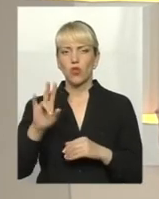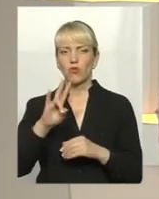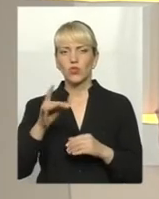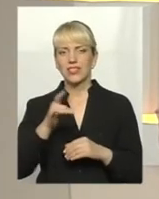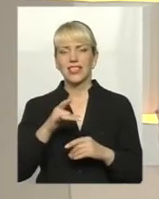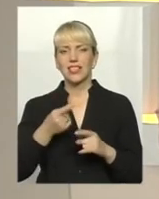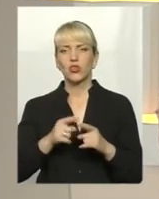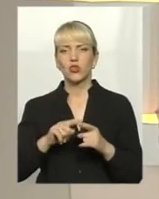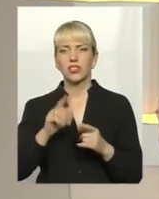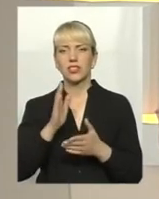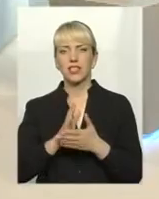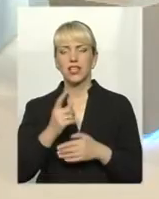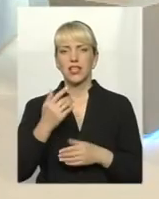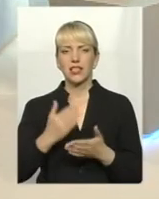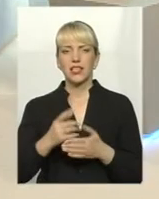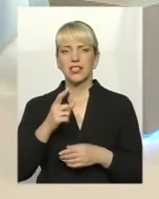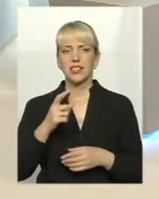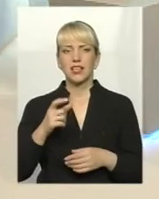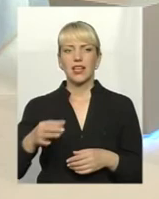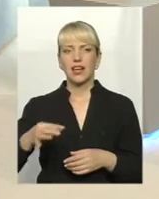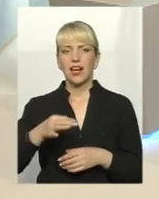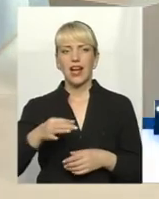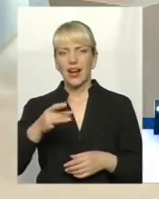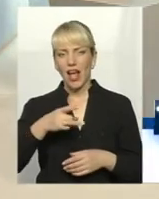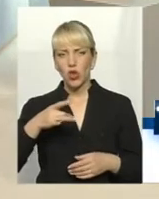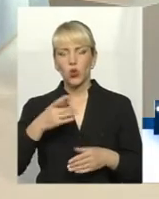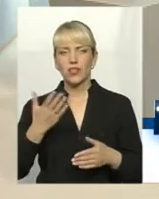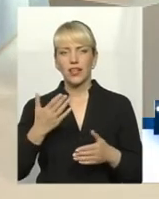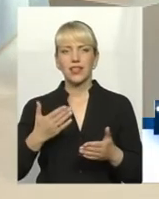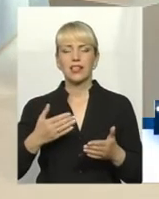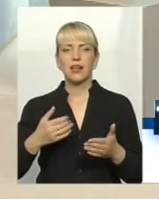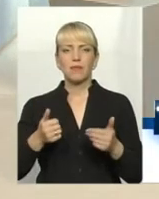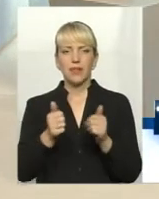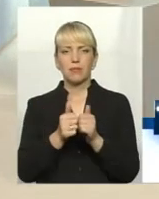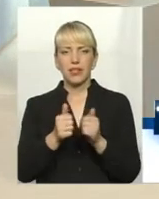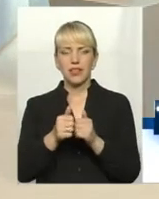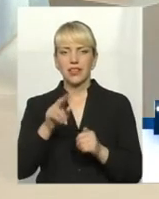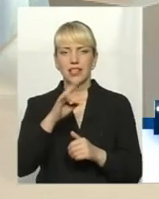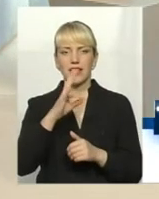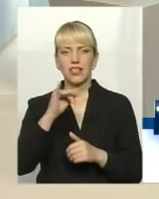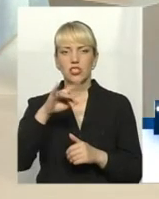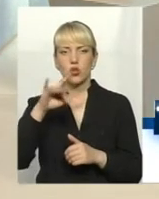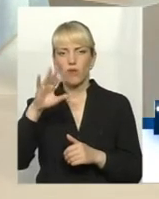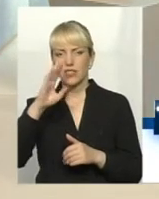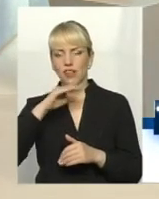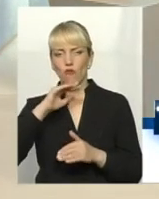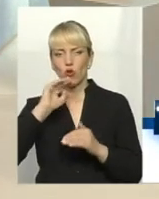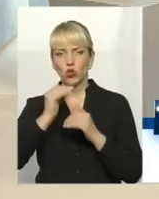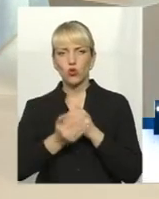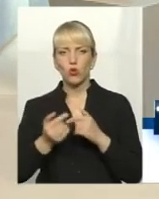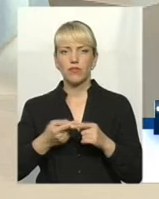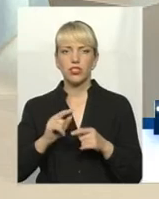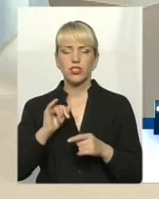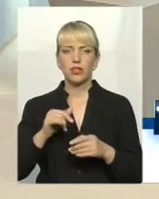є один із районів, який прилягає до Дністровського водосхожища. Цього року ми першого квітня